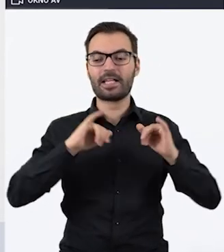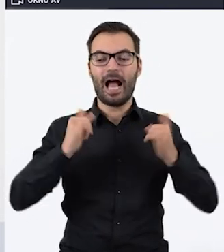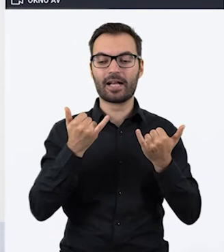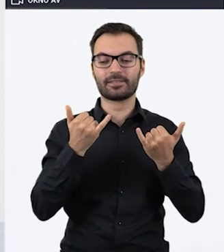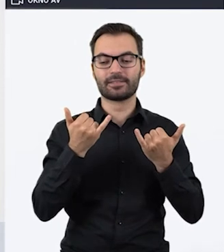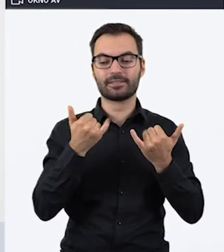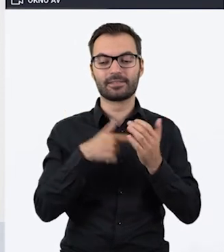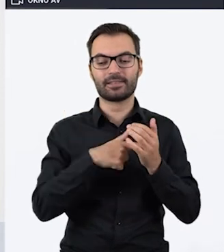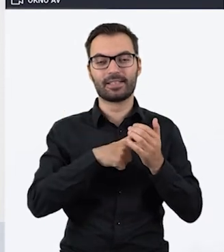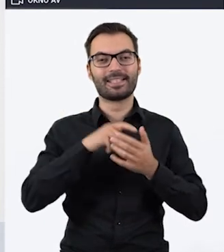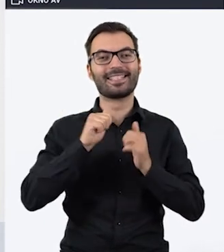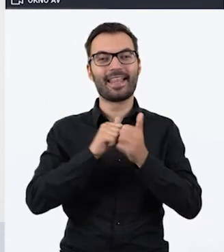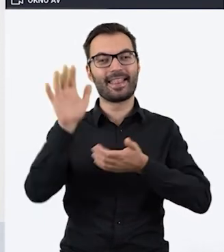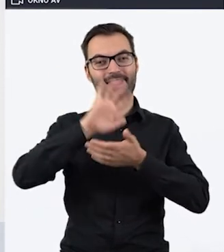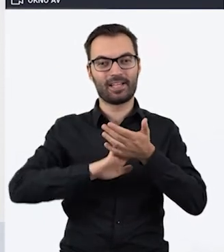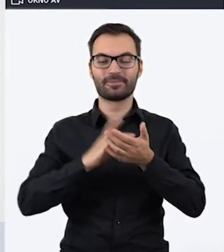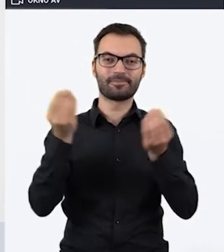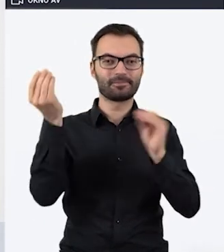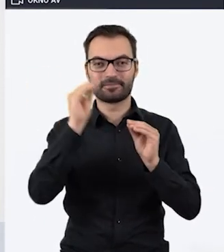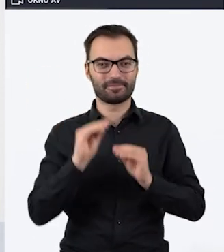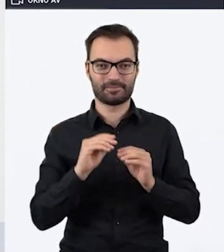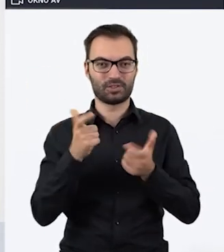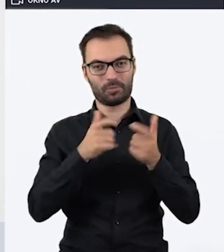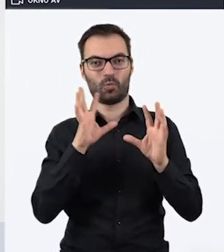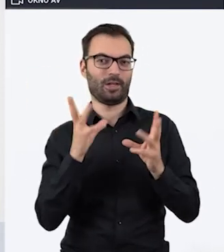jak te treści zadań ubrać.